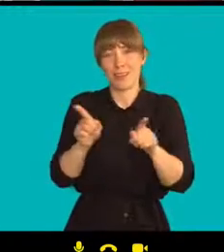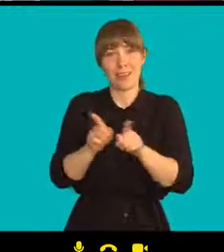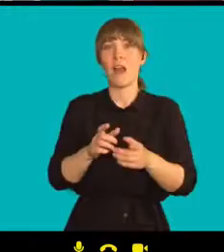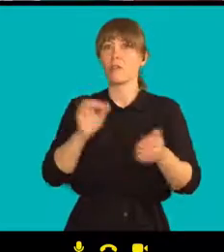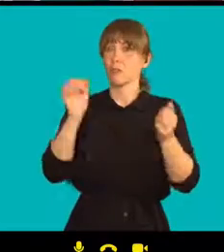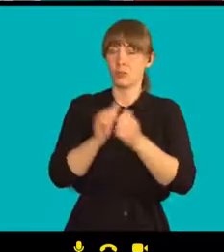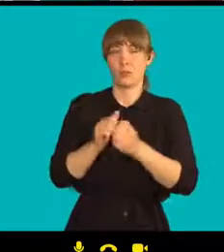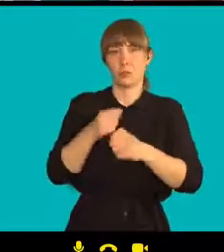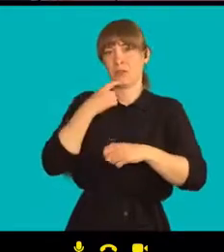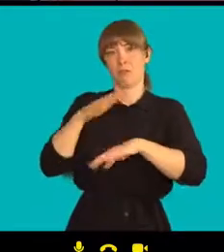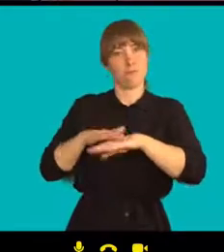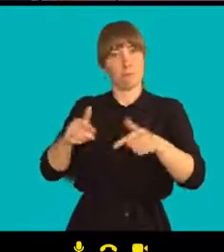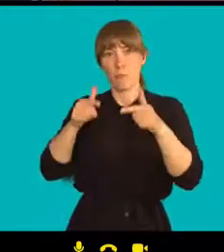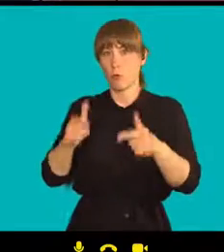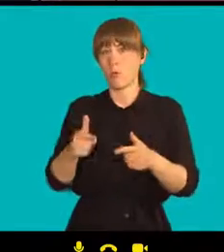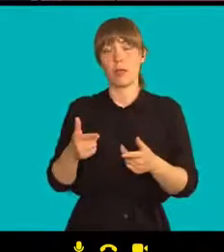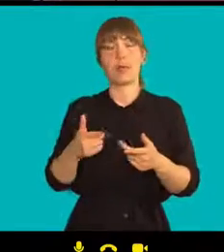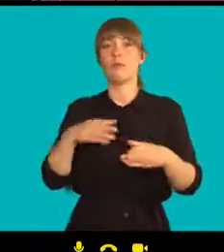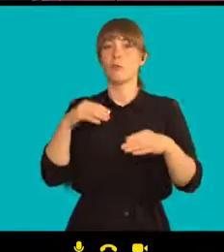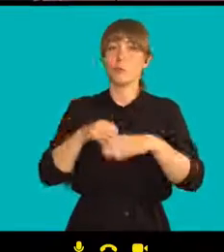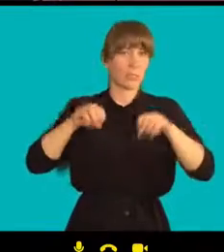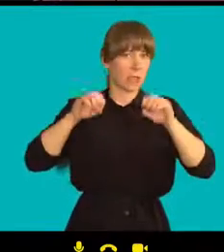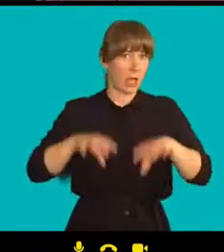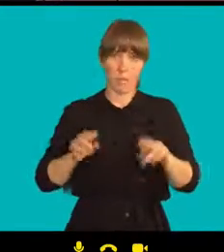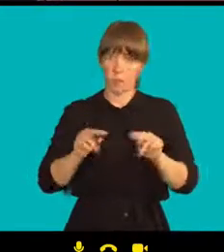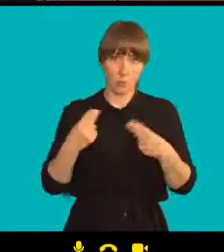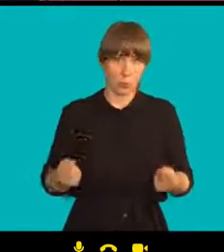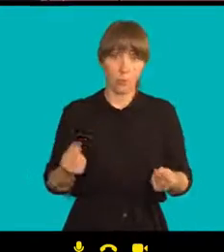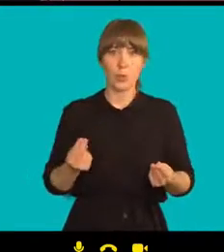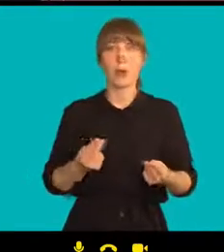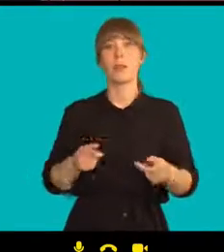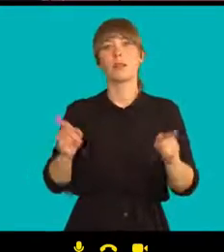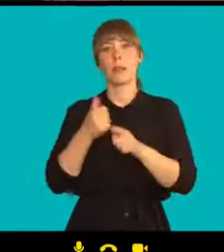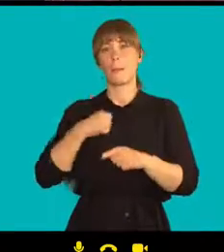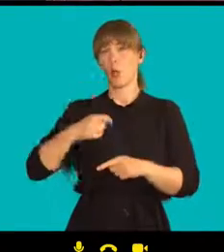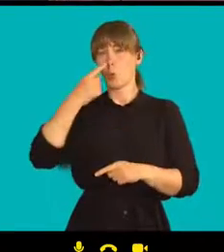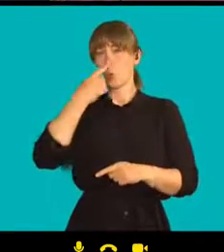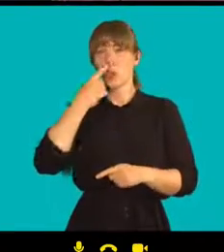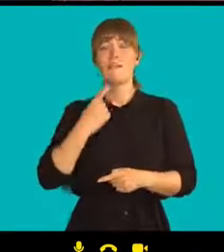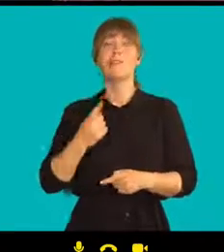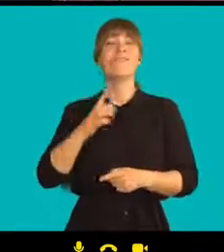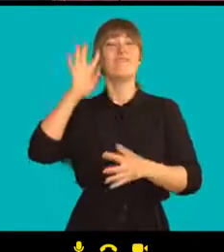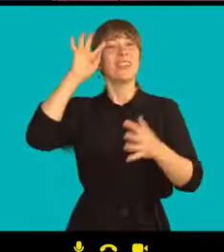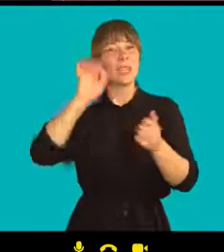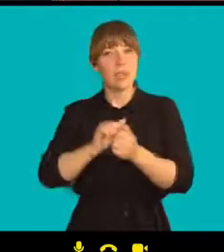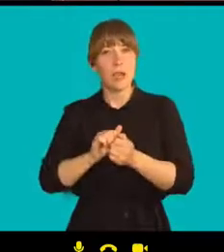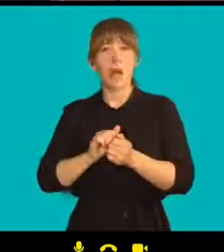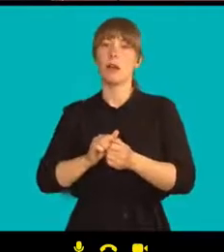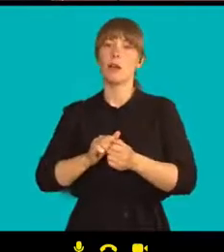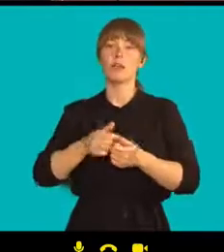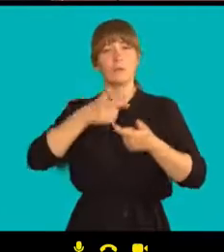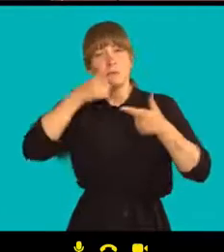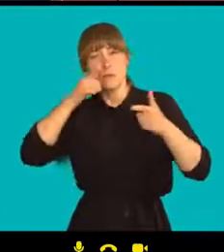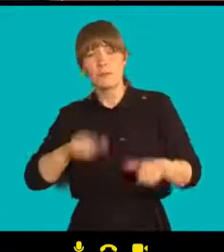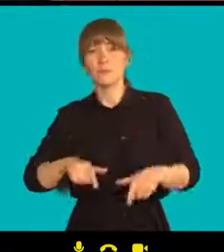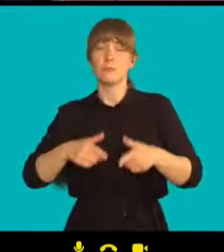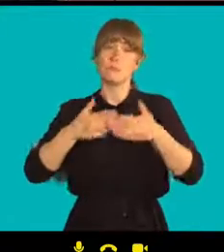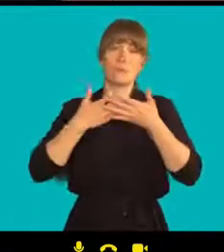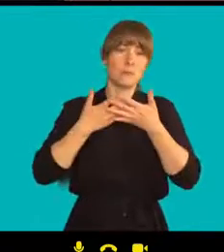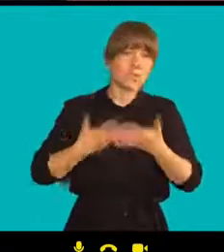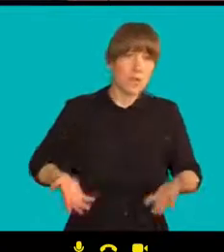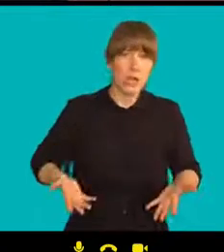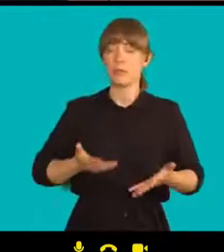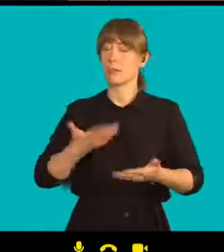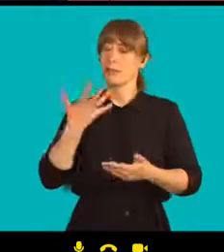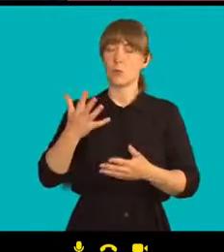nestrácíme víru. Jak my, tak především běloruská veřejnost, protože ta změna určitě přijde. Ten režim nemá